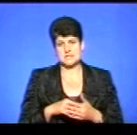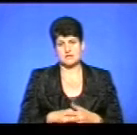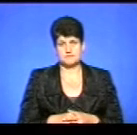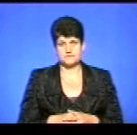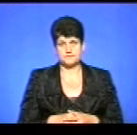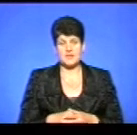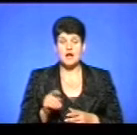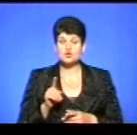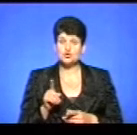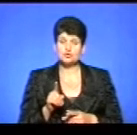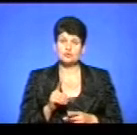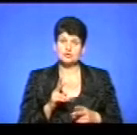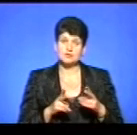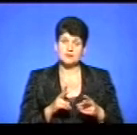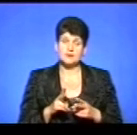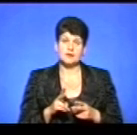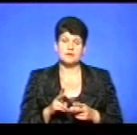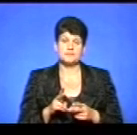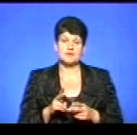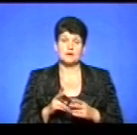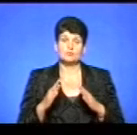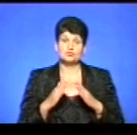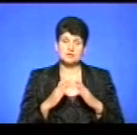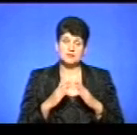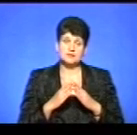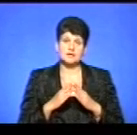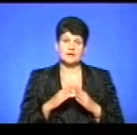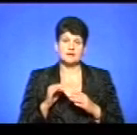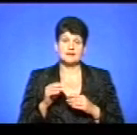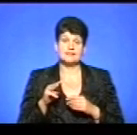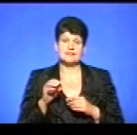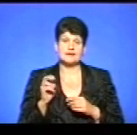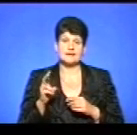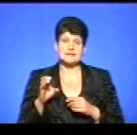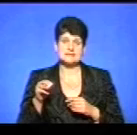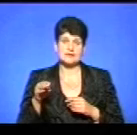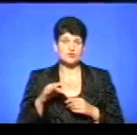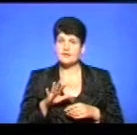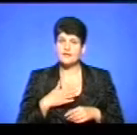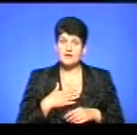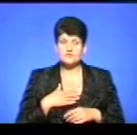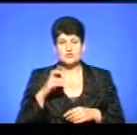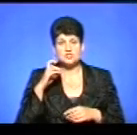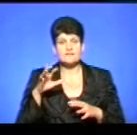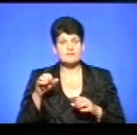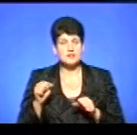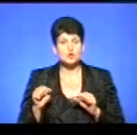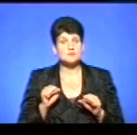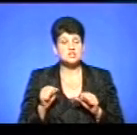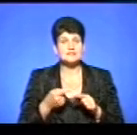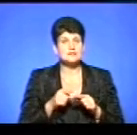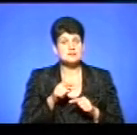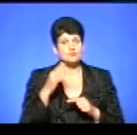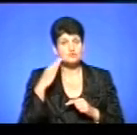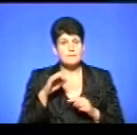А щодо петиції по Ілону Маску, на жаль, будівля текстерна не є нашою, вона є в державній власності, відповідно, розпоряджатися таким майном